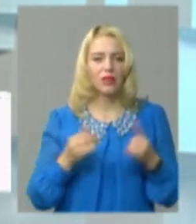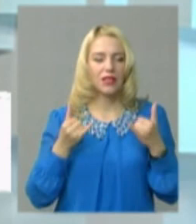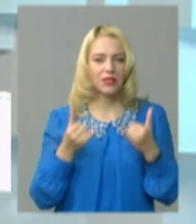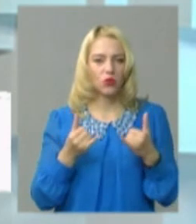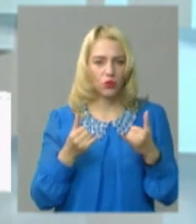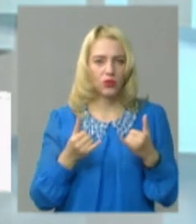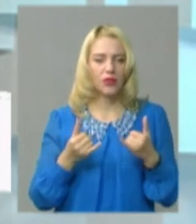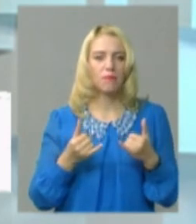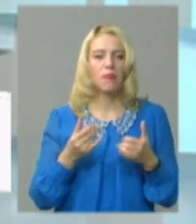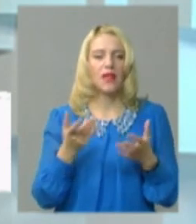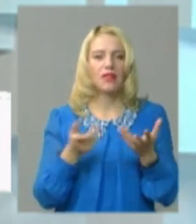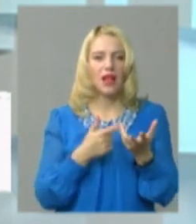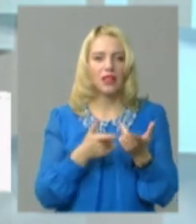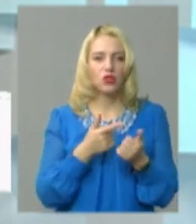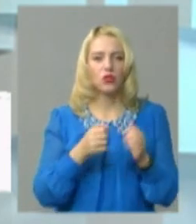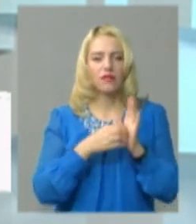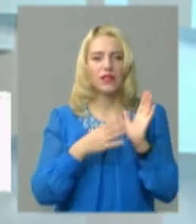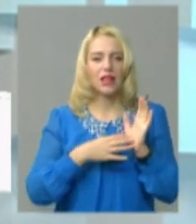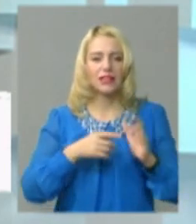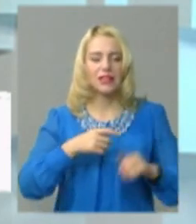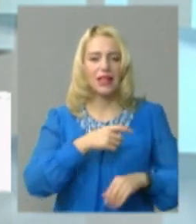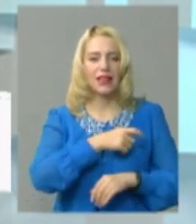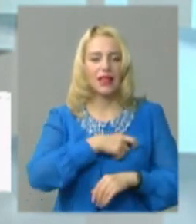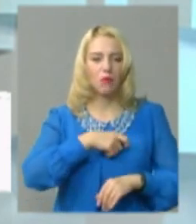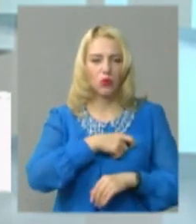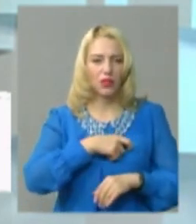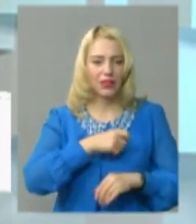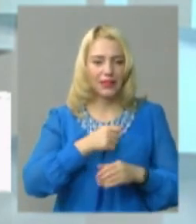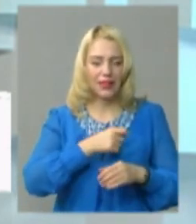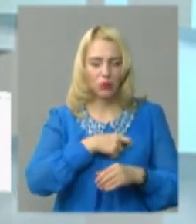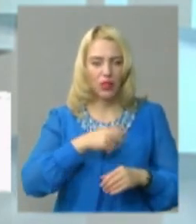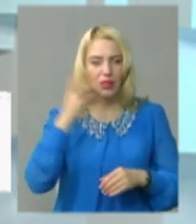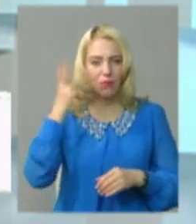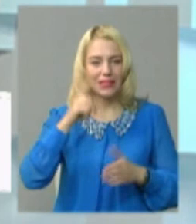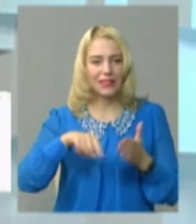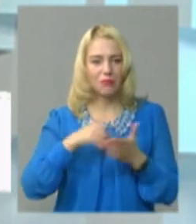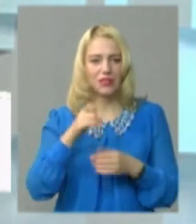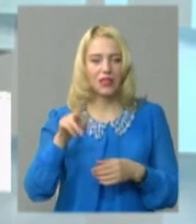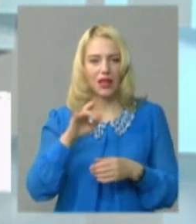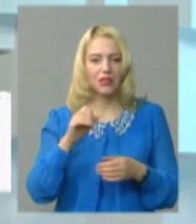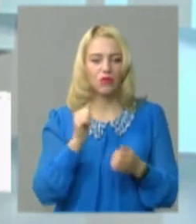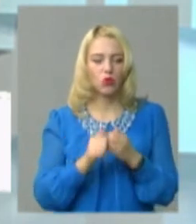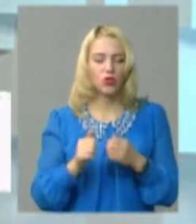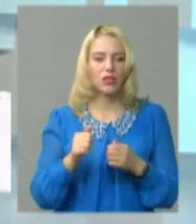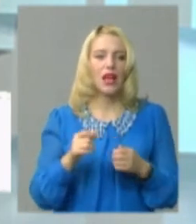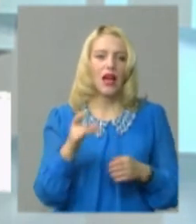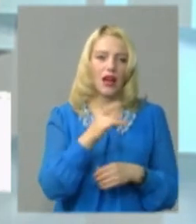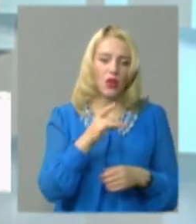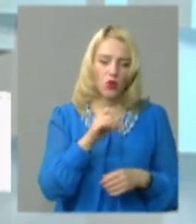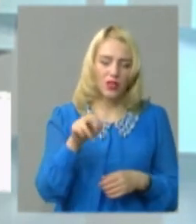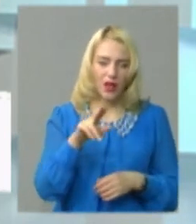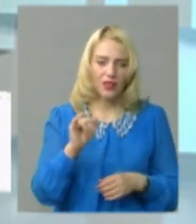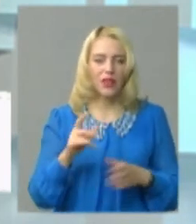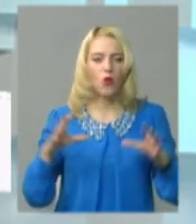сьогодні налічує 19 депутатів в Хмельницькій обласній раді, в кожній відповідній районній раді і